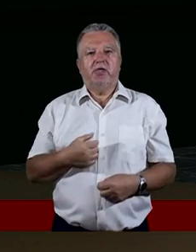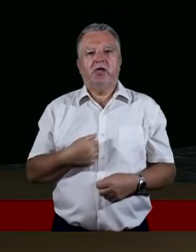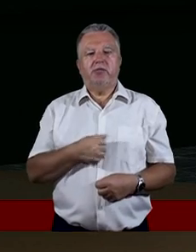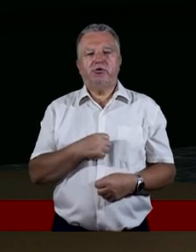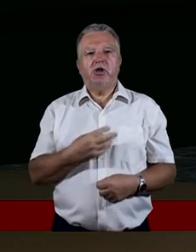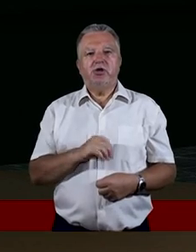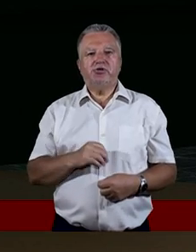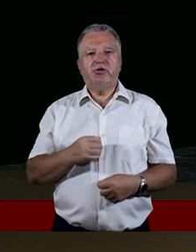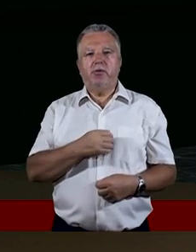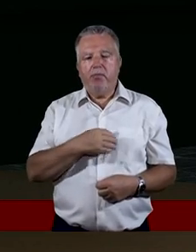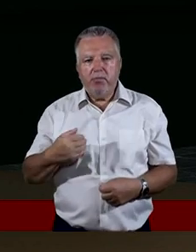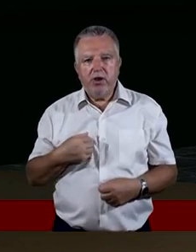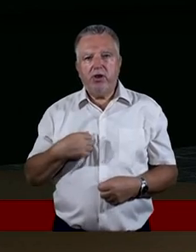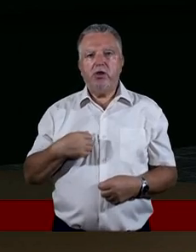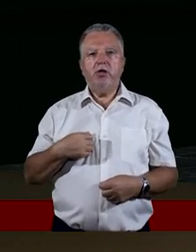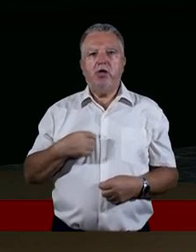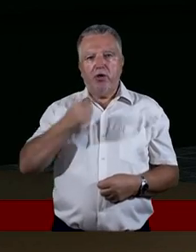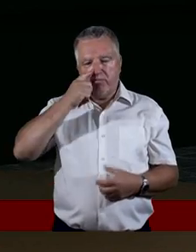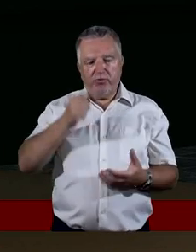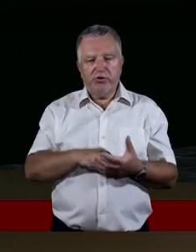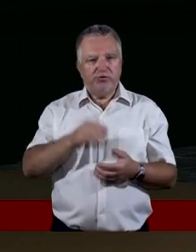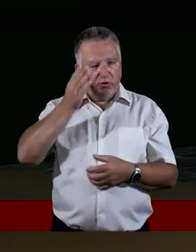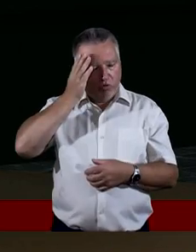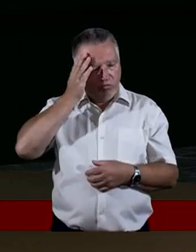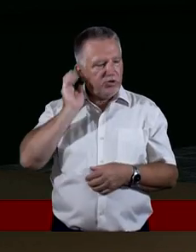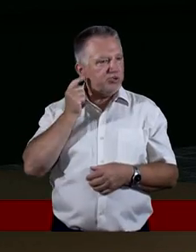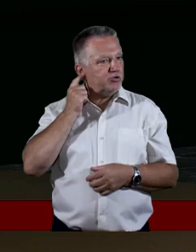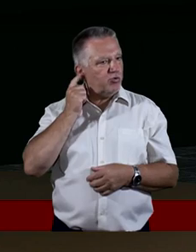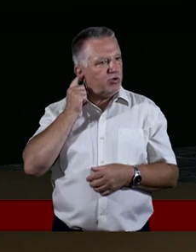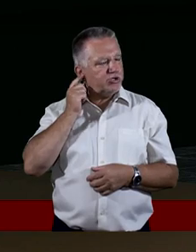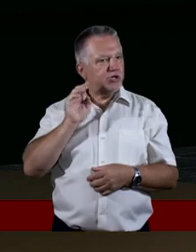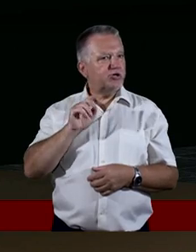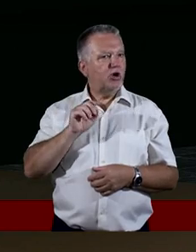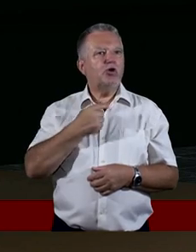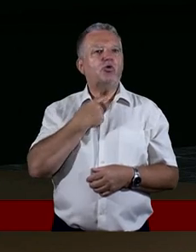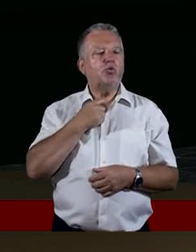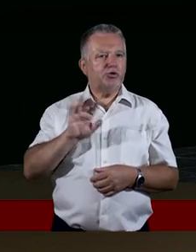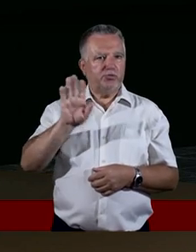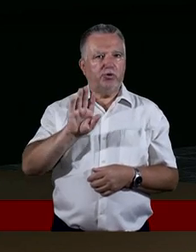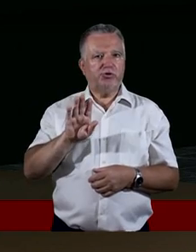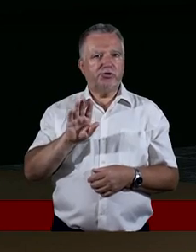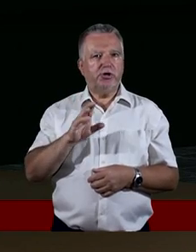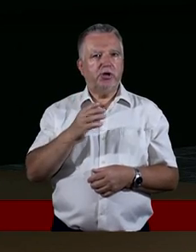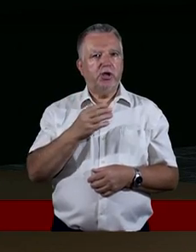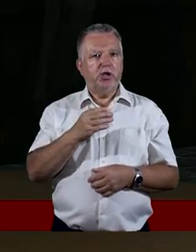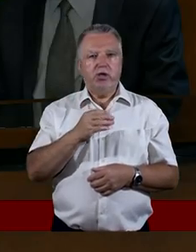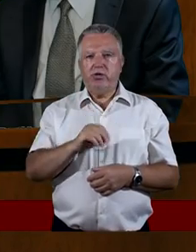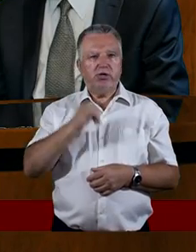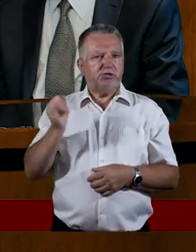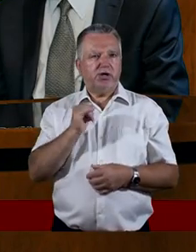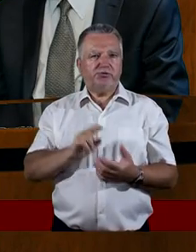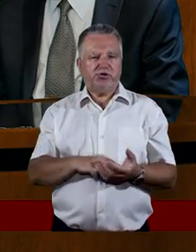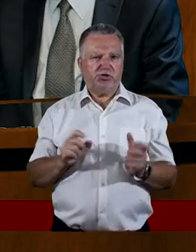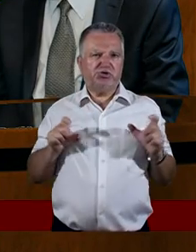że my musimy też umieć słyszeć głos Boży, bo nie zgadzam się, że zawsze są takie sytuacje, że ja na siłę muszę głosić Ewangelię. Nie